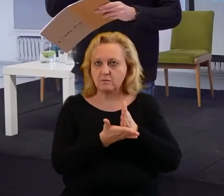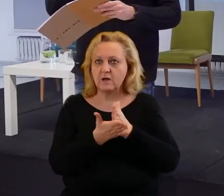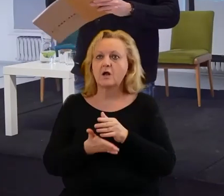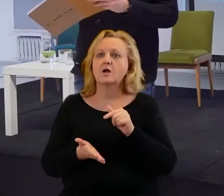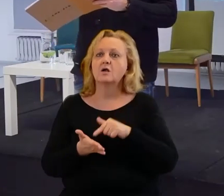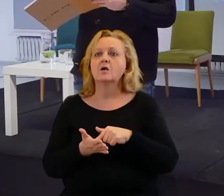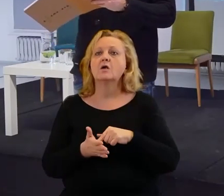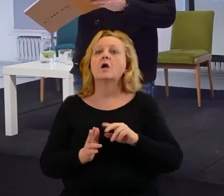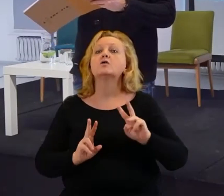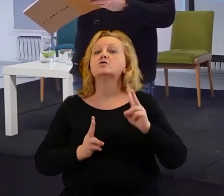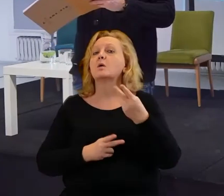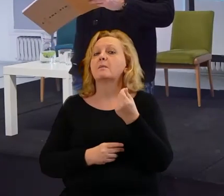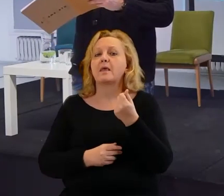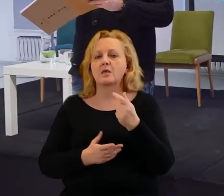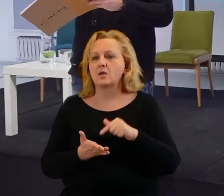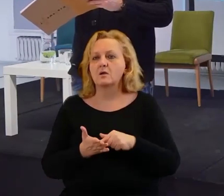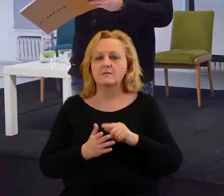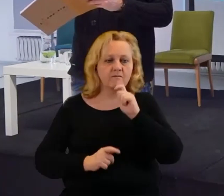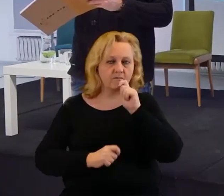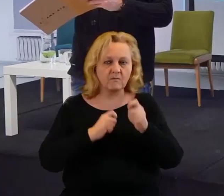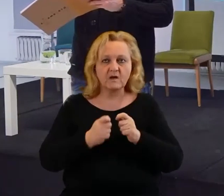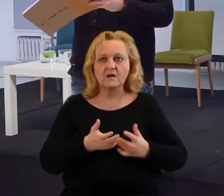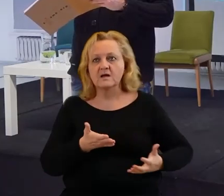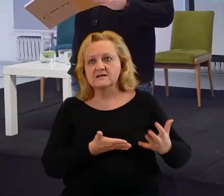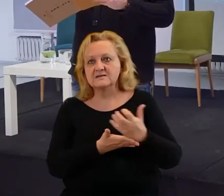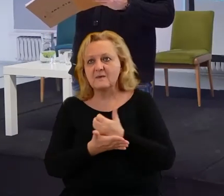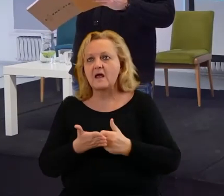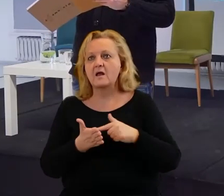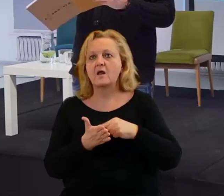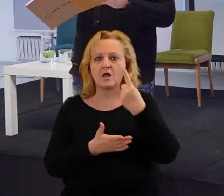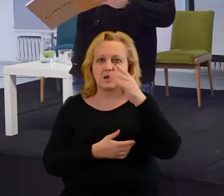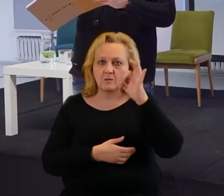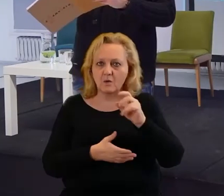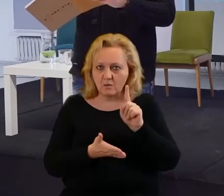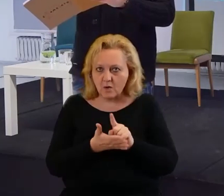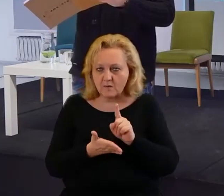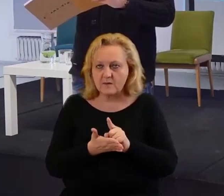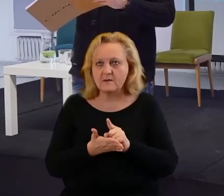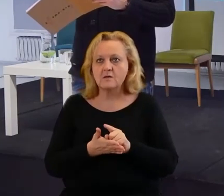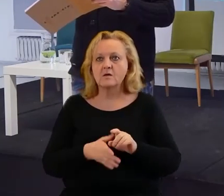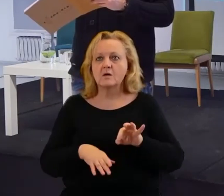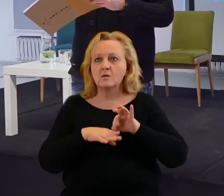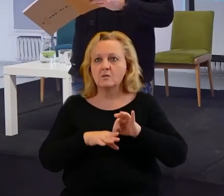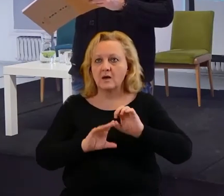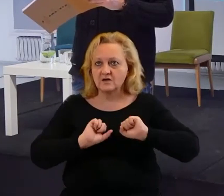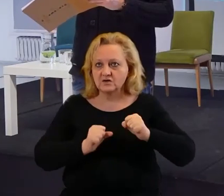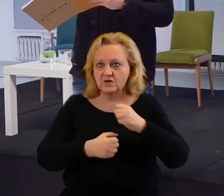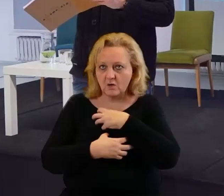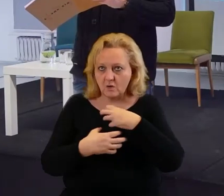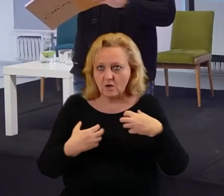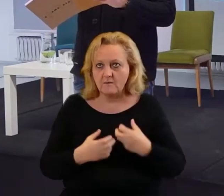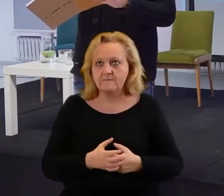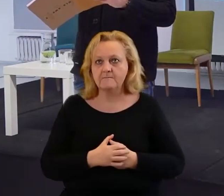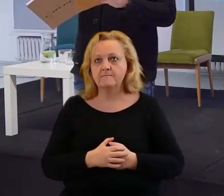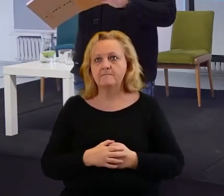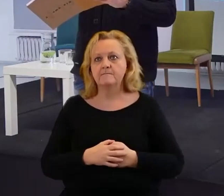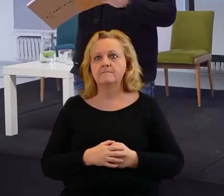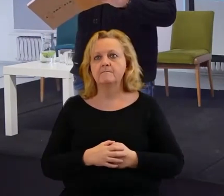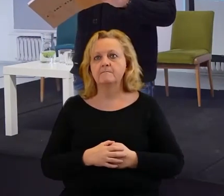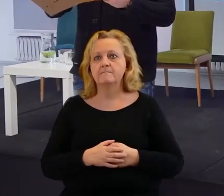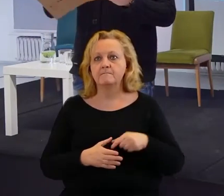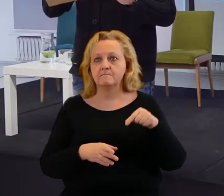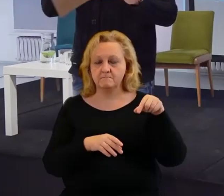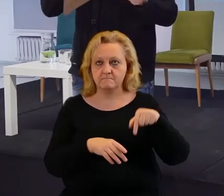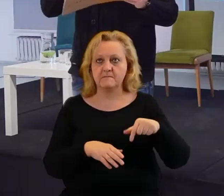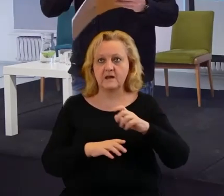finansowania, z jakich korzystamy, to są darowizny, zbiórki publiczne, 1% podatku, prowadzimy też działalność gospodarczą, z